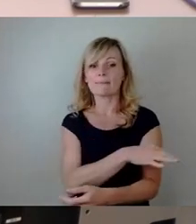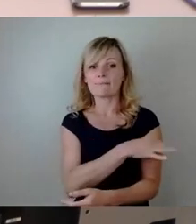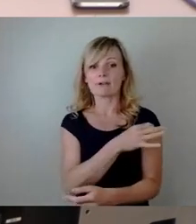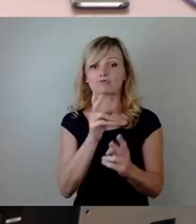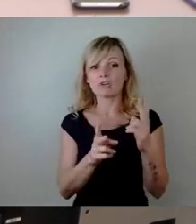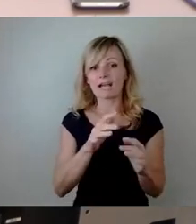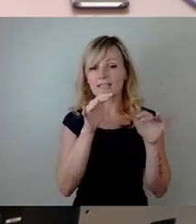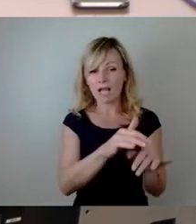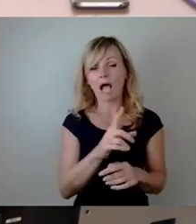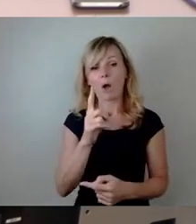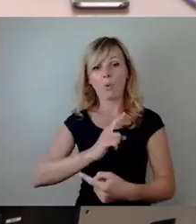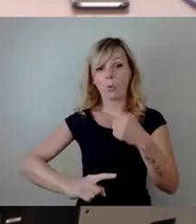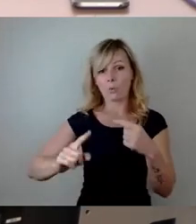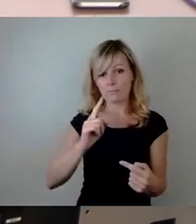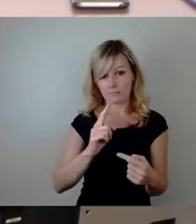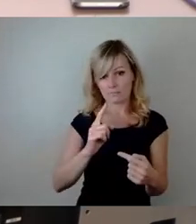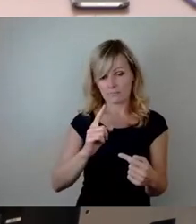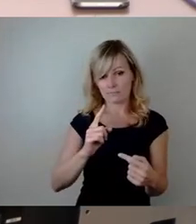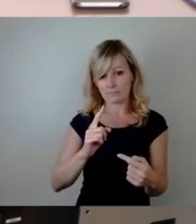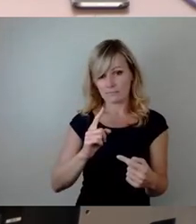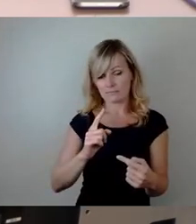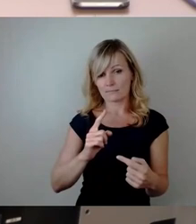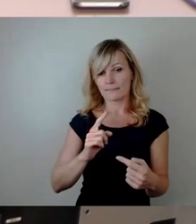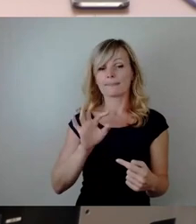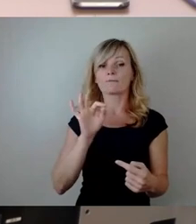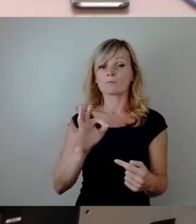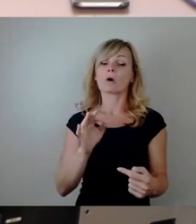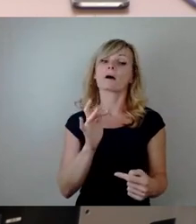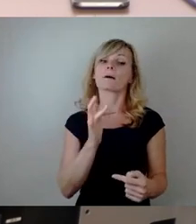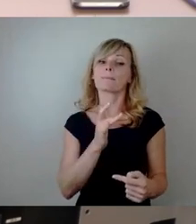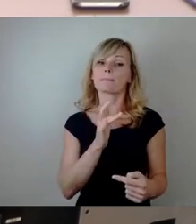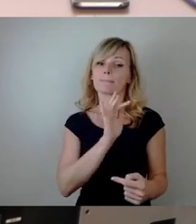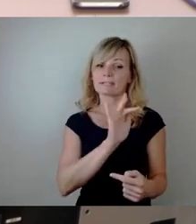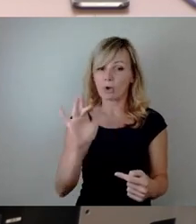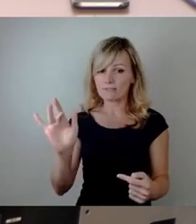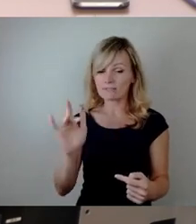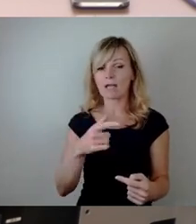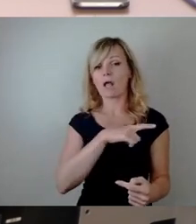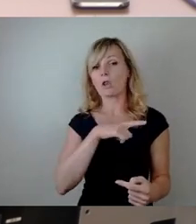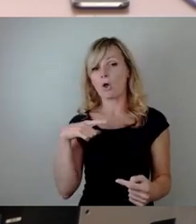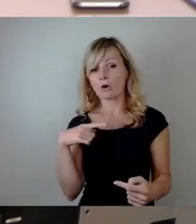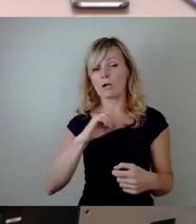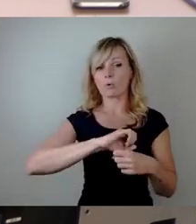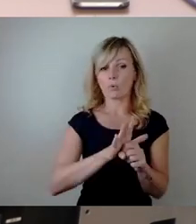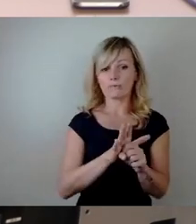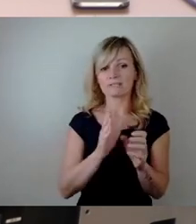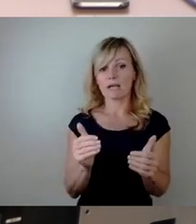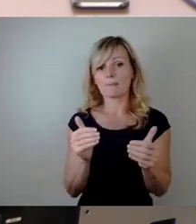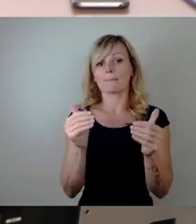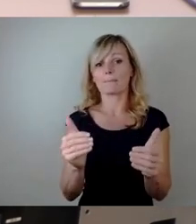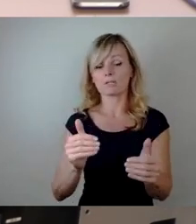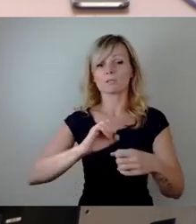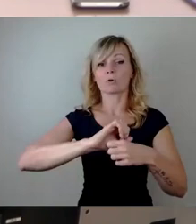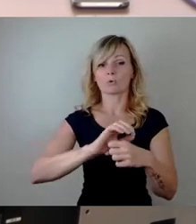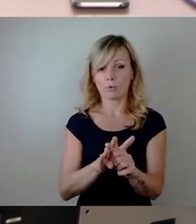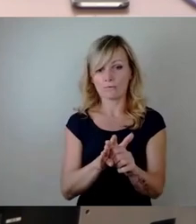umgekehrt jetzt, für Long-Covid und Post-Covid können Hilfe und Beratung nach unserem Antrag